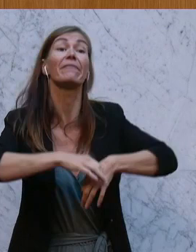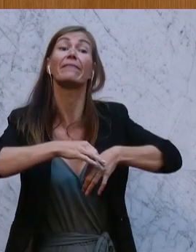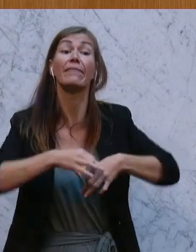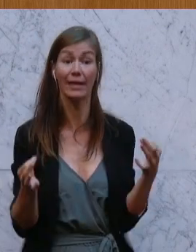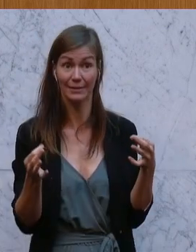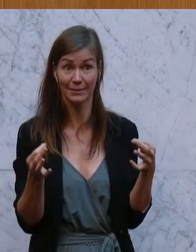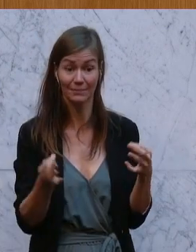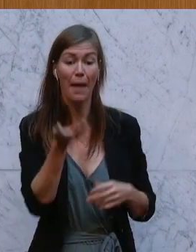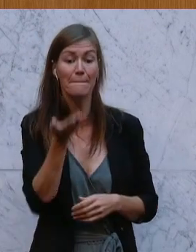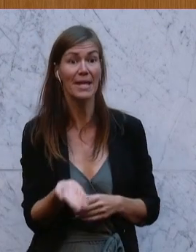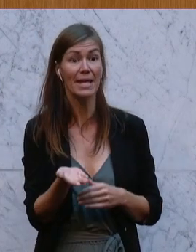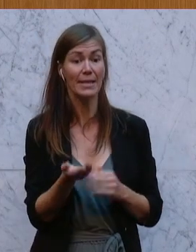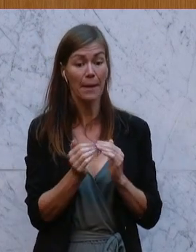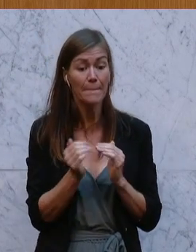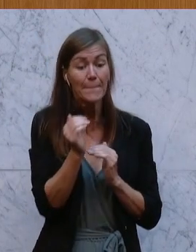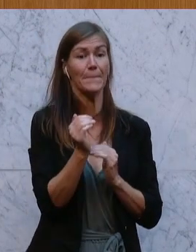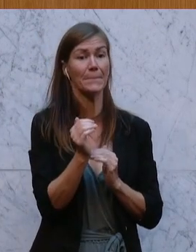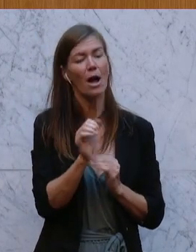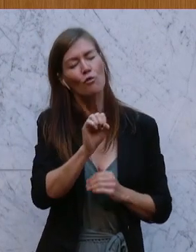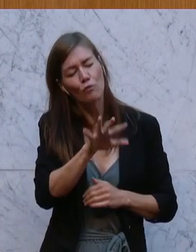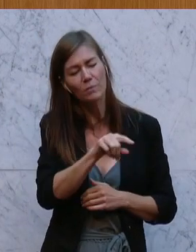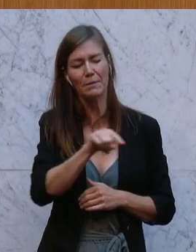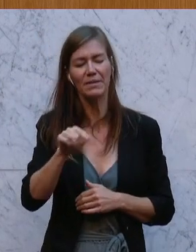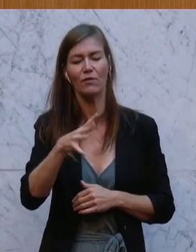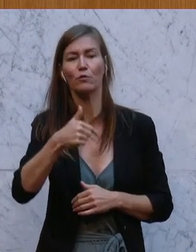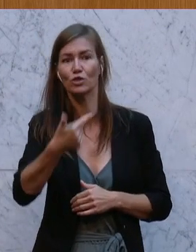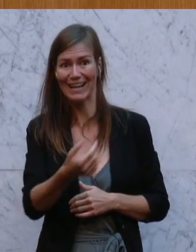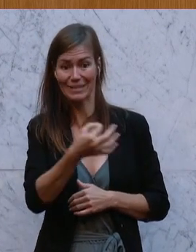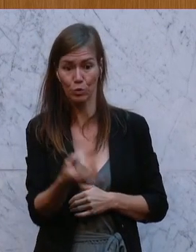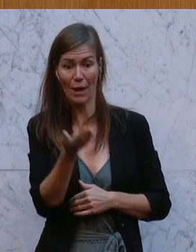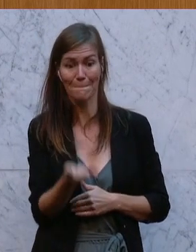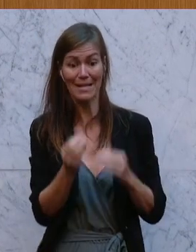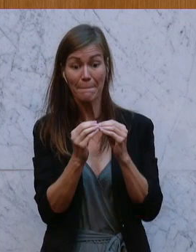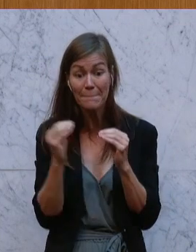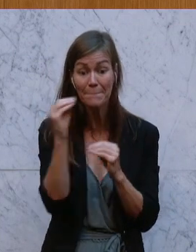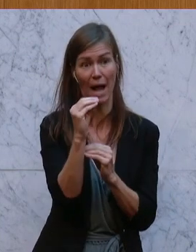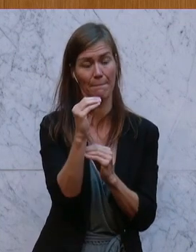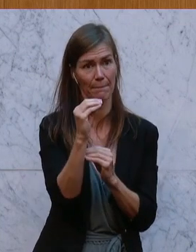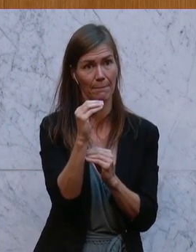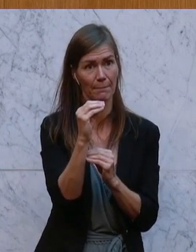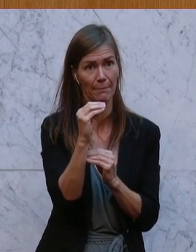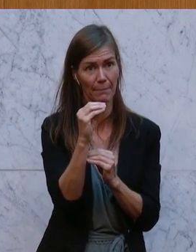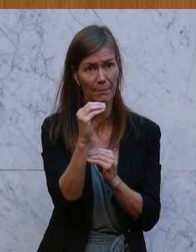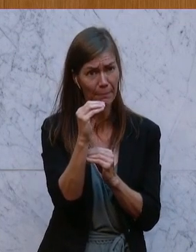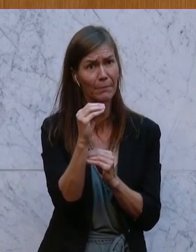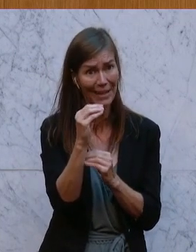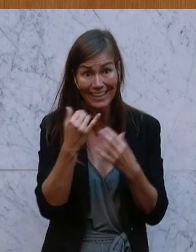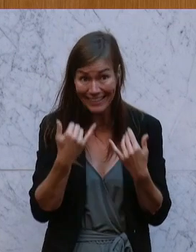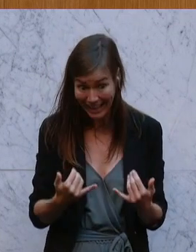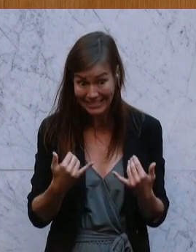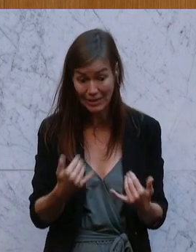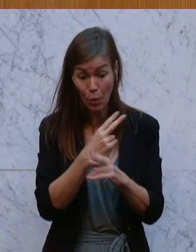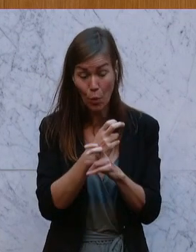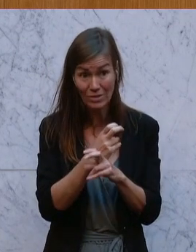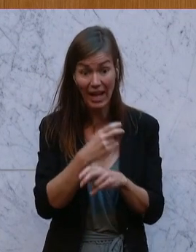Mieten sind gestiegen zwischen 15 und 25 Prozent. Bis zu 25 Prozent zahlt man jetzt in